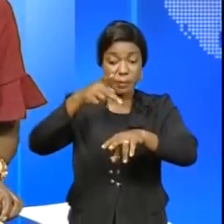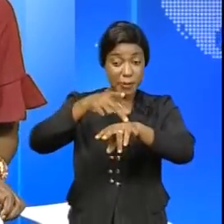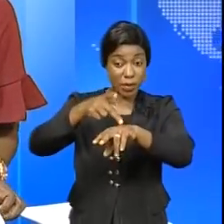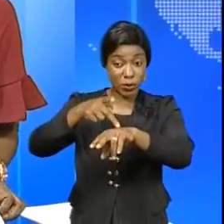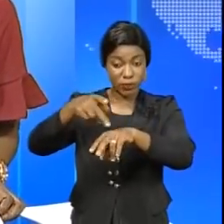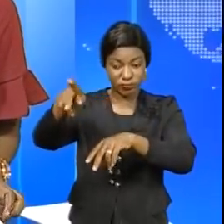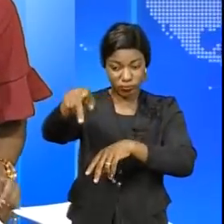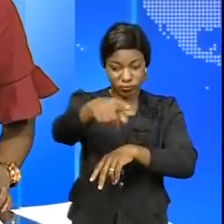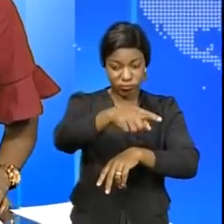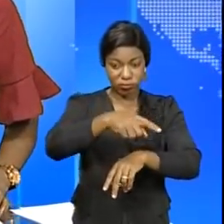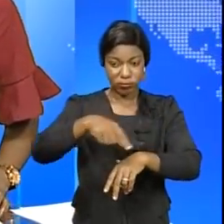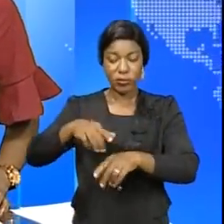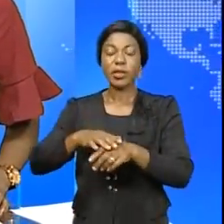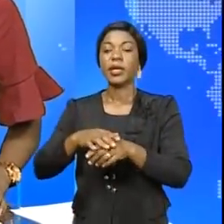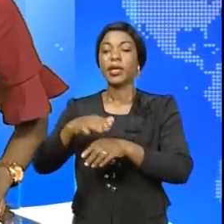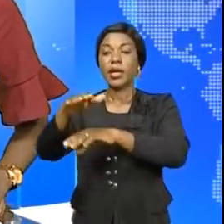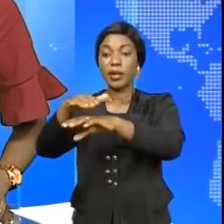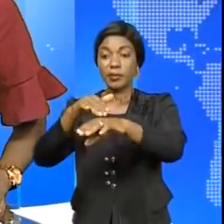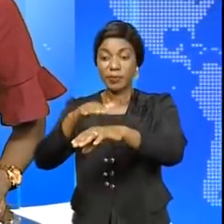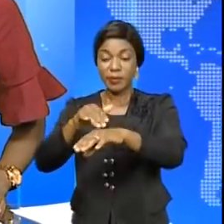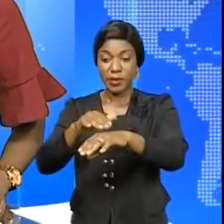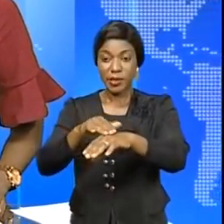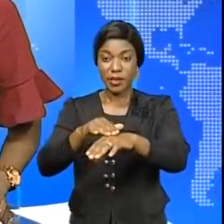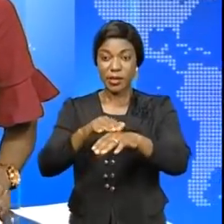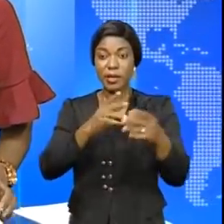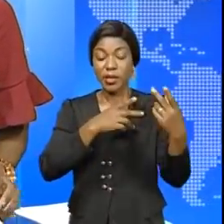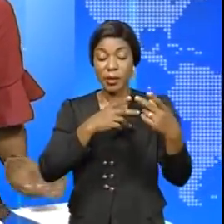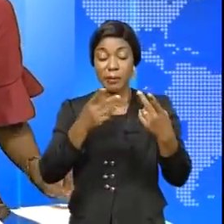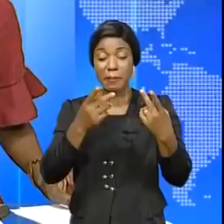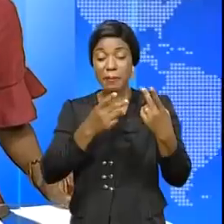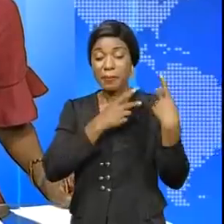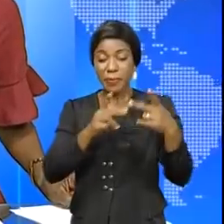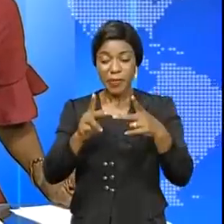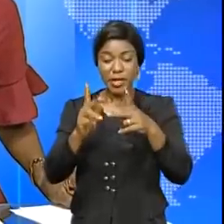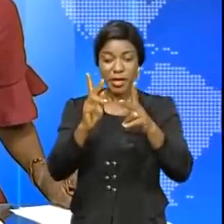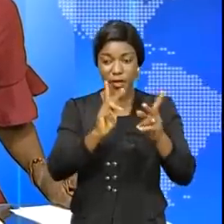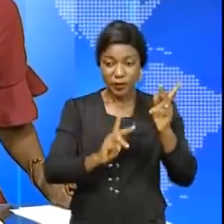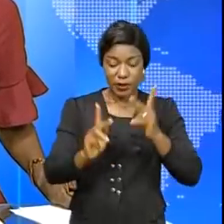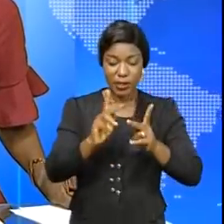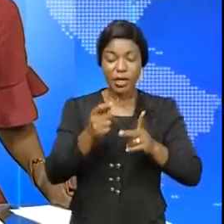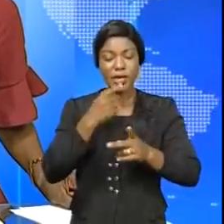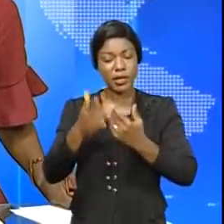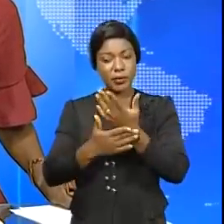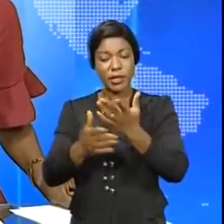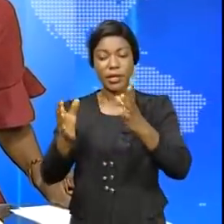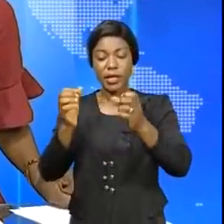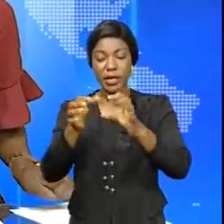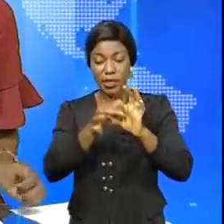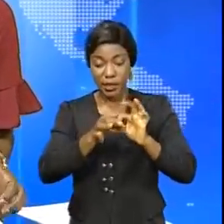des sacréments. Il a appelé au cours de sa tournée, il appelle ses fidèles à l'unité et à l'amour.